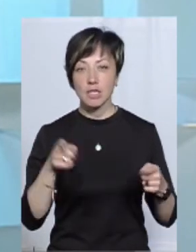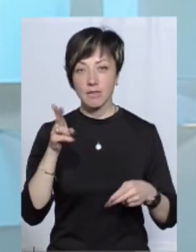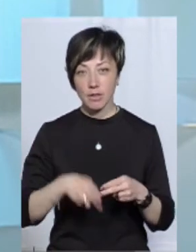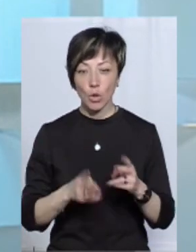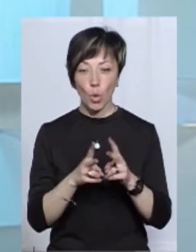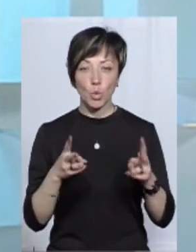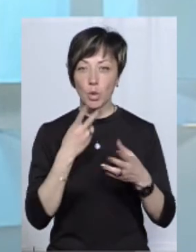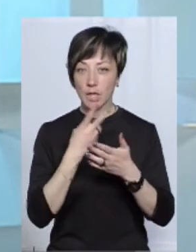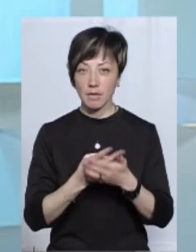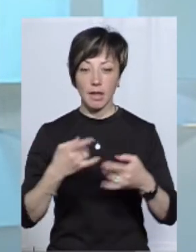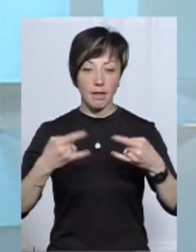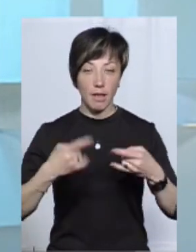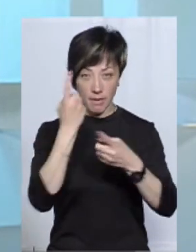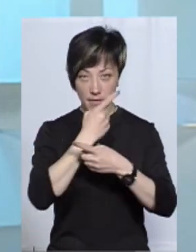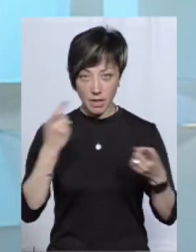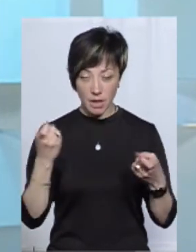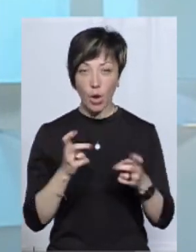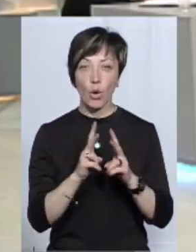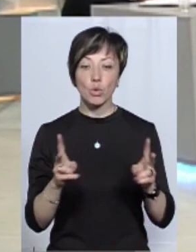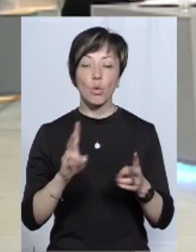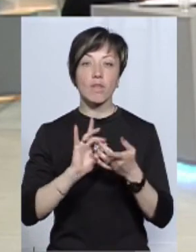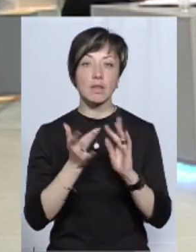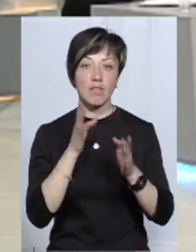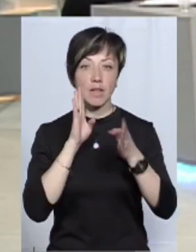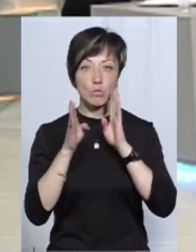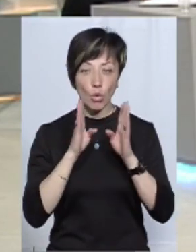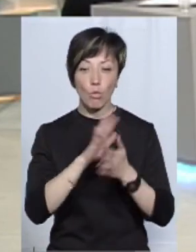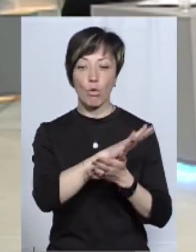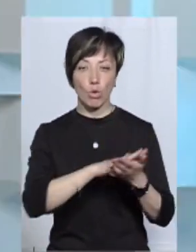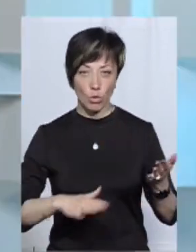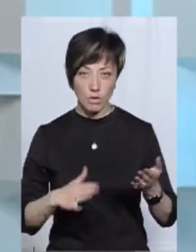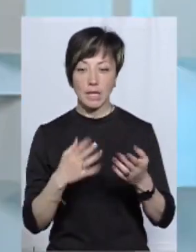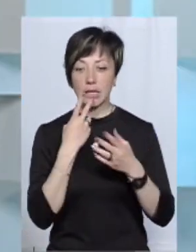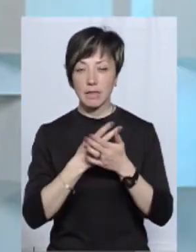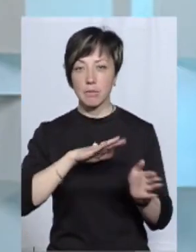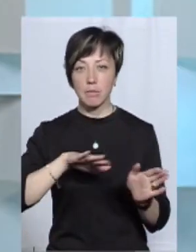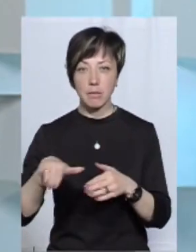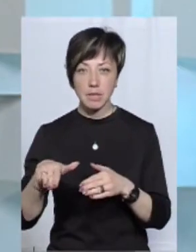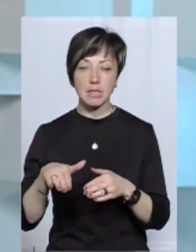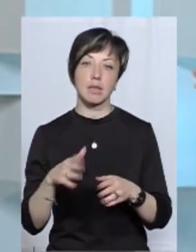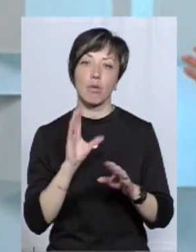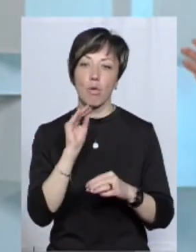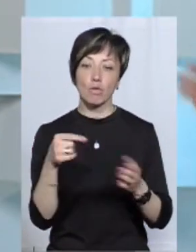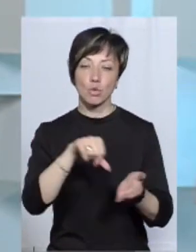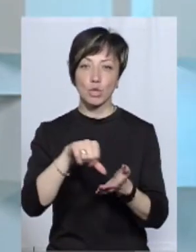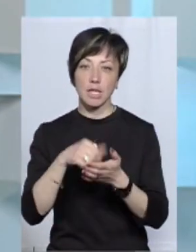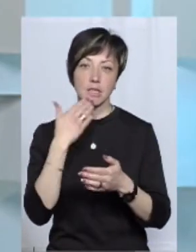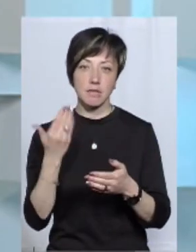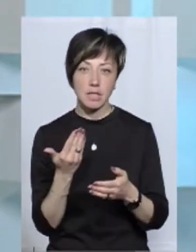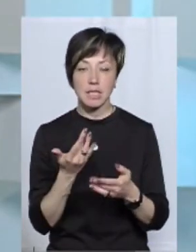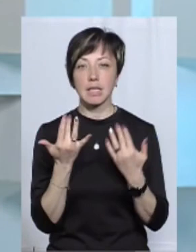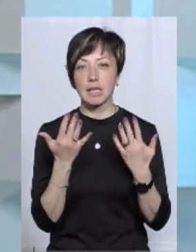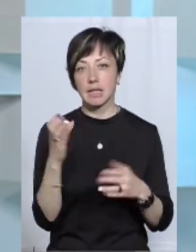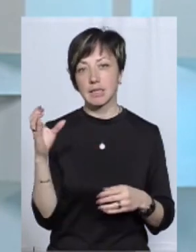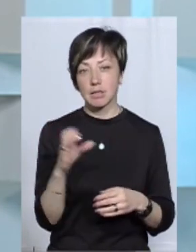вичерпано для тих, хто дивиться нас в телеефірі. Для користувачів в Фейсбук продовжимо. Дивіться після мову з учасниками звітів вже